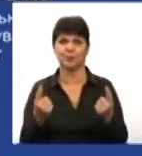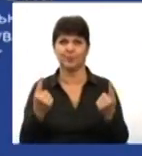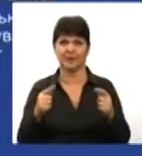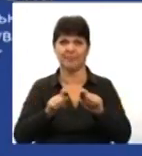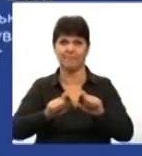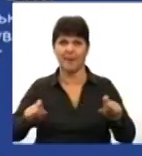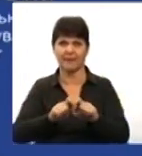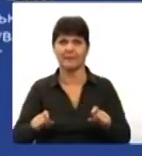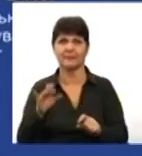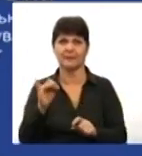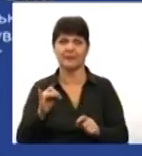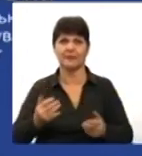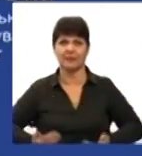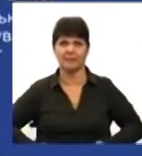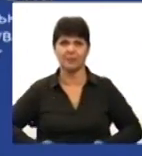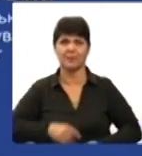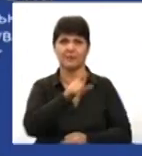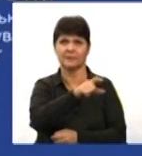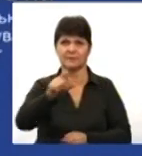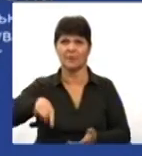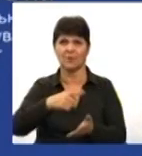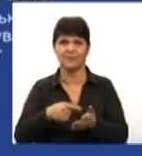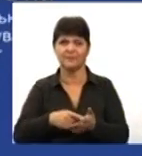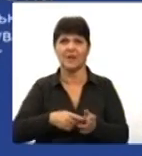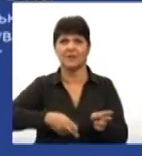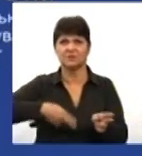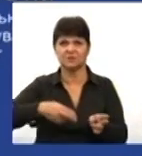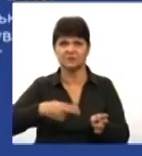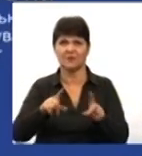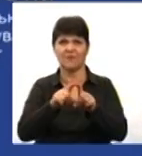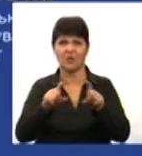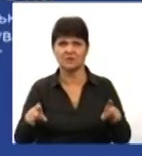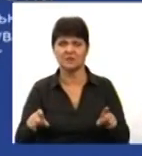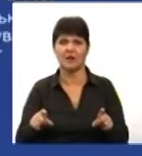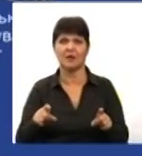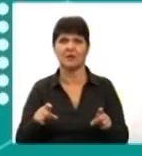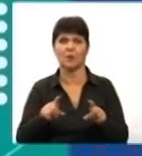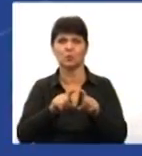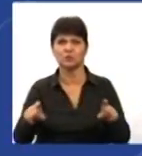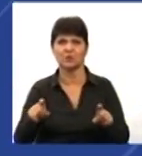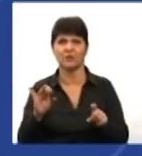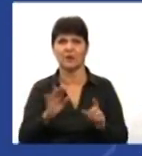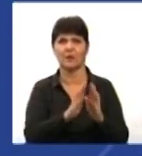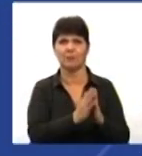будинки побуту, громадські організації, залізничні вокзали, в інші установи та бібліотеки.